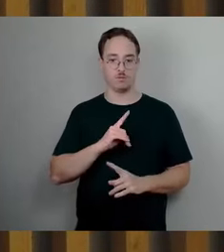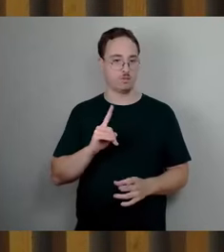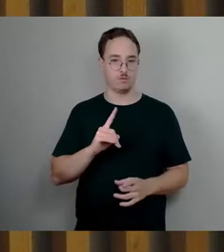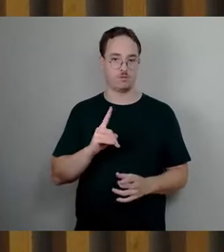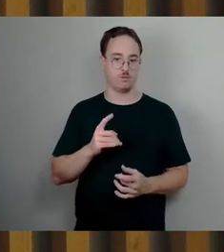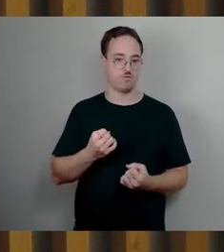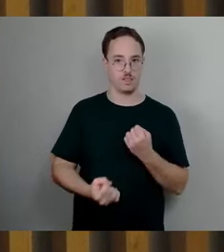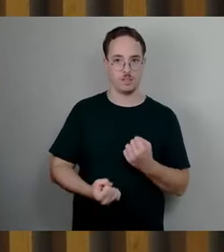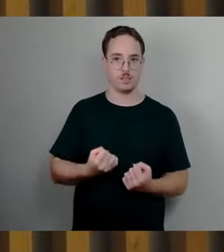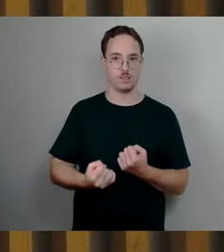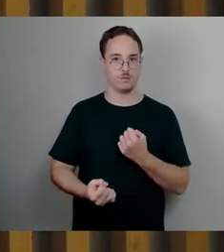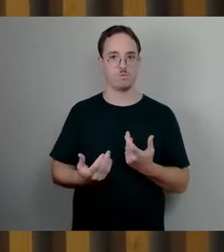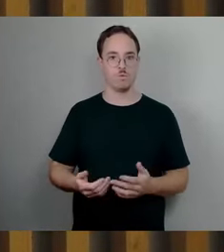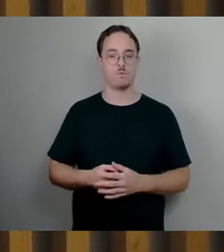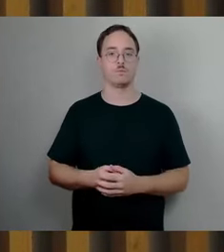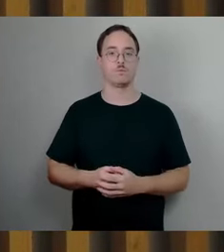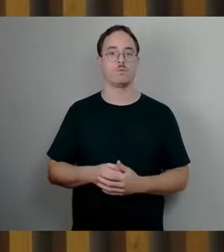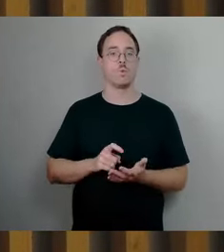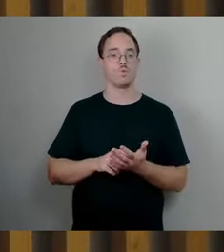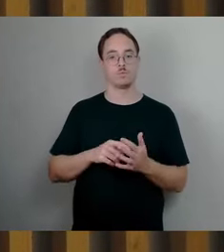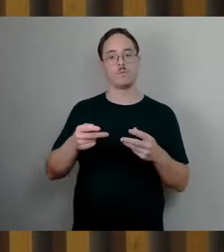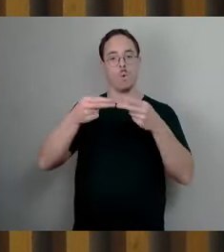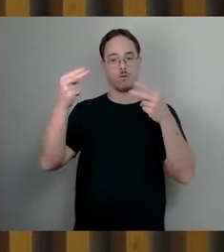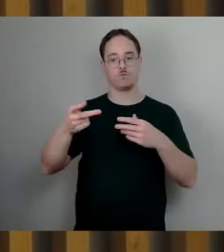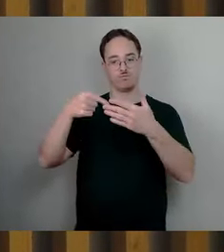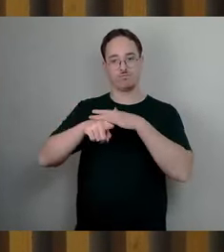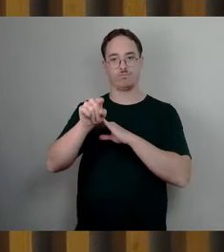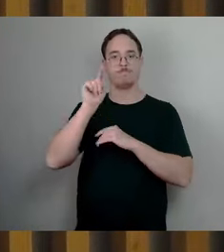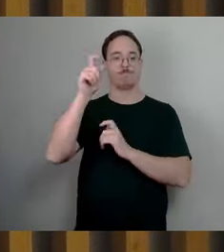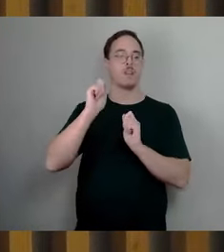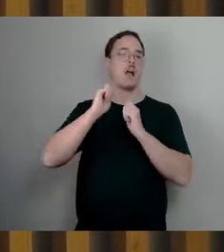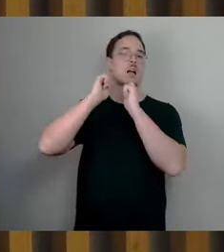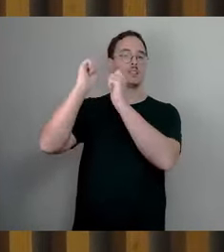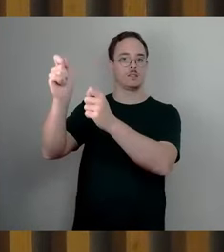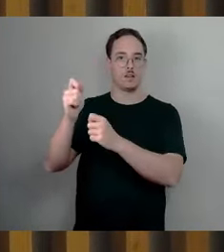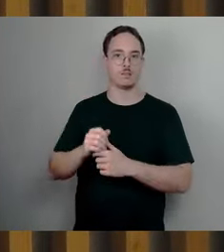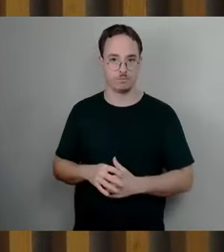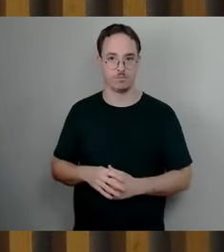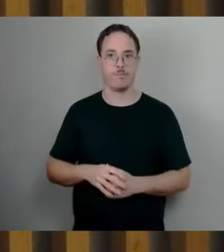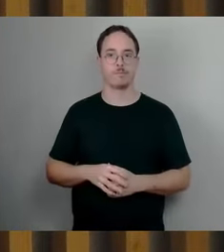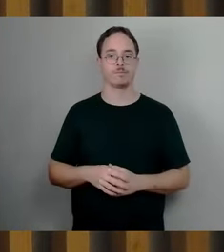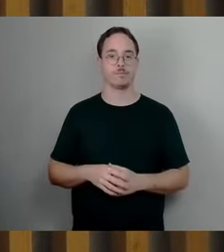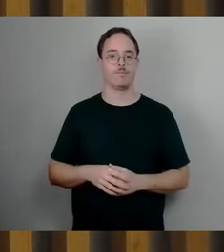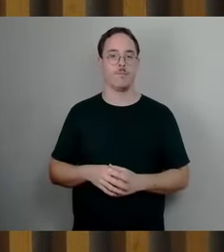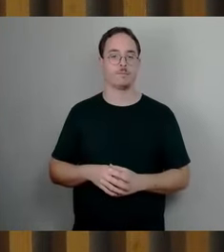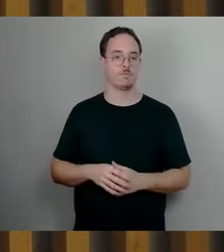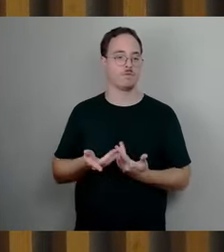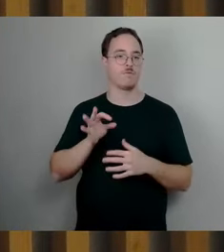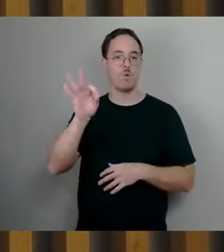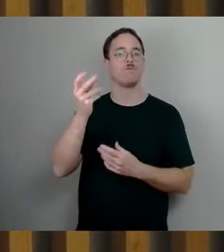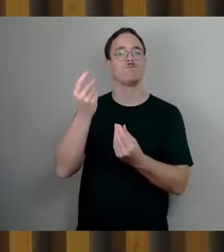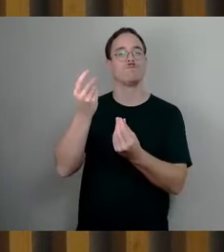beantragen, abhängig vom Haushaltseinkommen. Und damit verbunden bitte ich um die Beantwortung der folgenden Fragen.